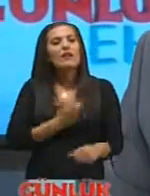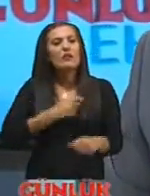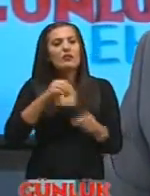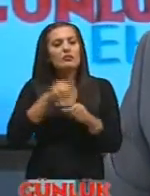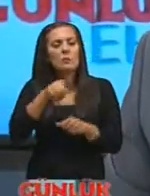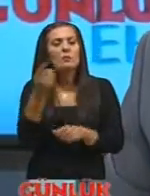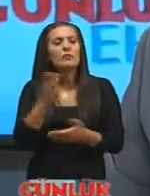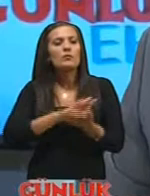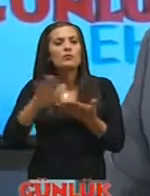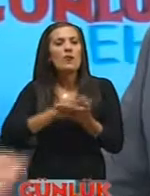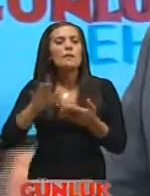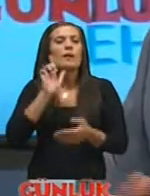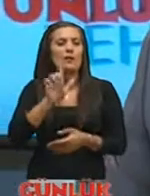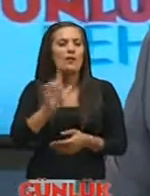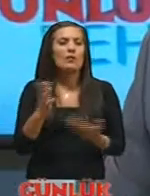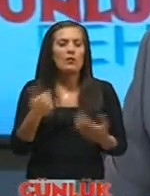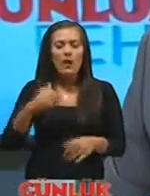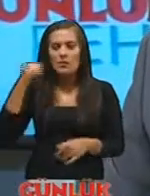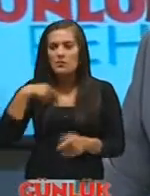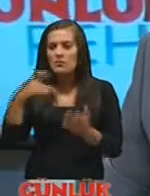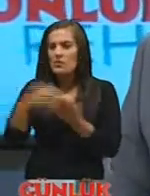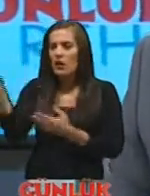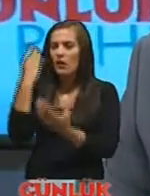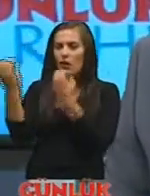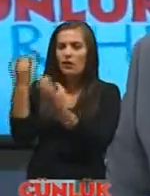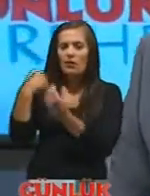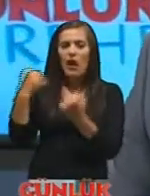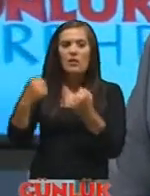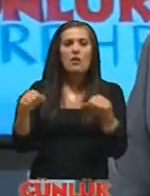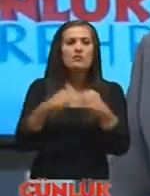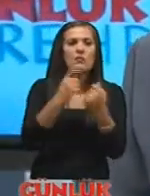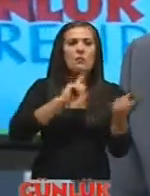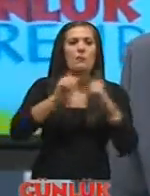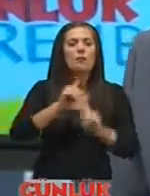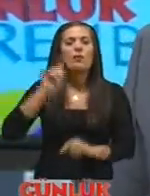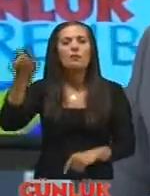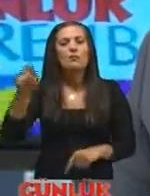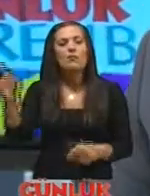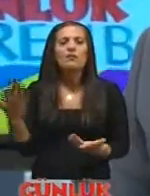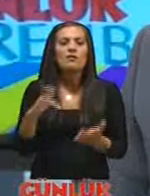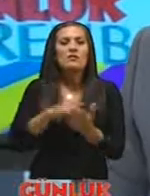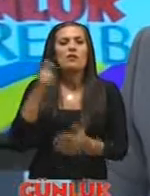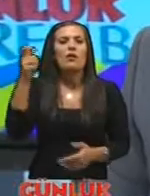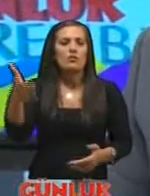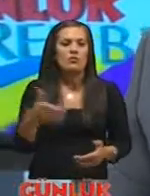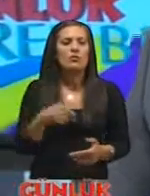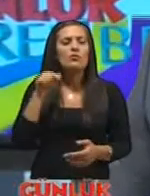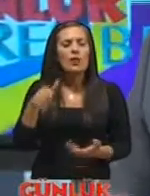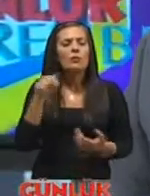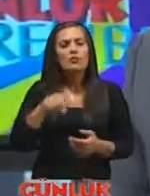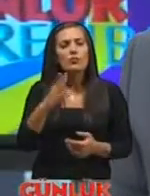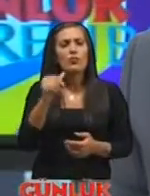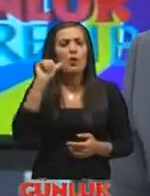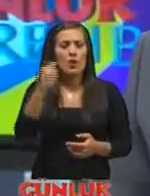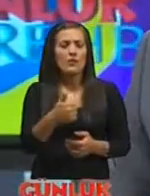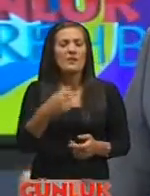gerekiyor herhalde bir bakıyoruz arkadan bize cezalar geliyor siz arabaya çarptınız mahkemelik oluyoruz ceza ödüyoruz yani bunlar